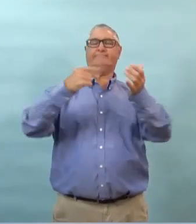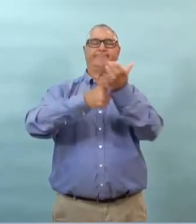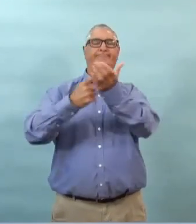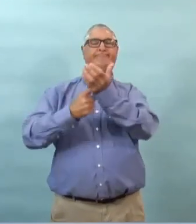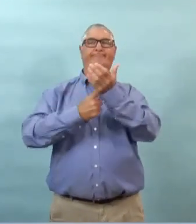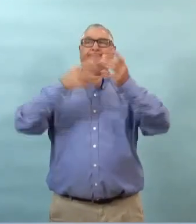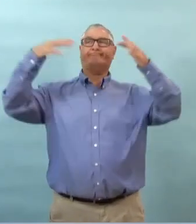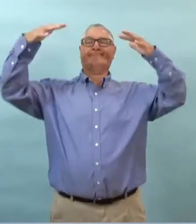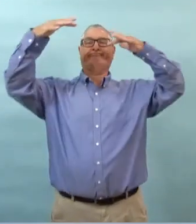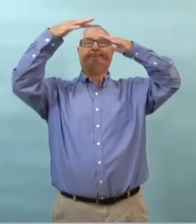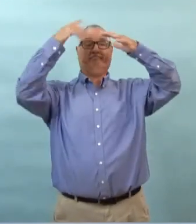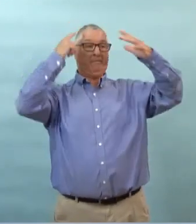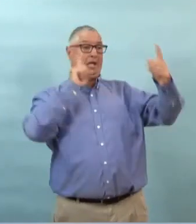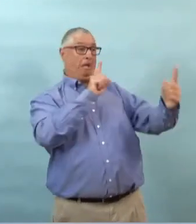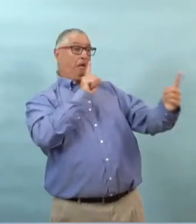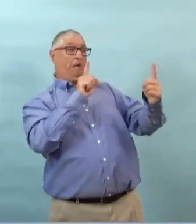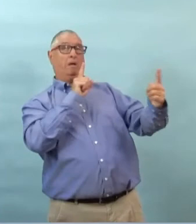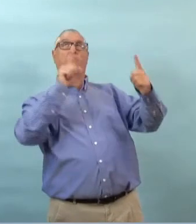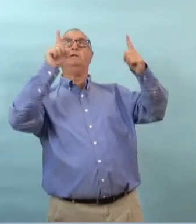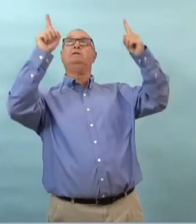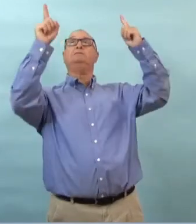des écoles mais je vous dirai ceci